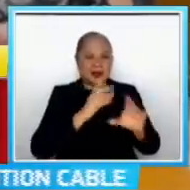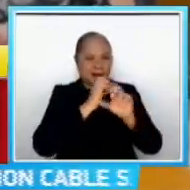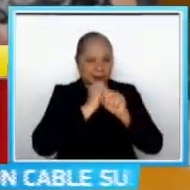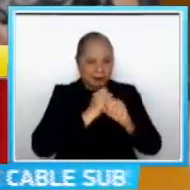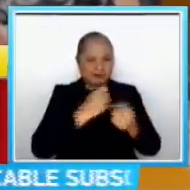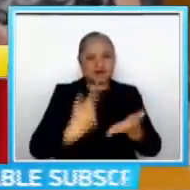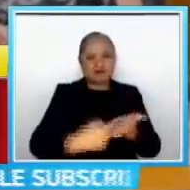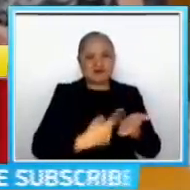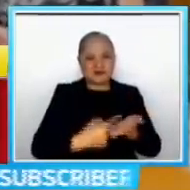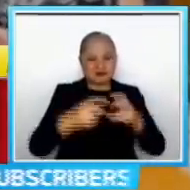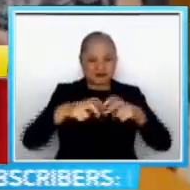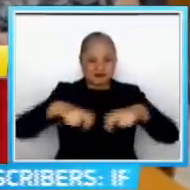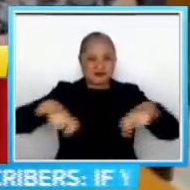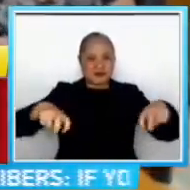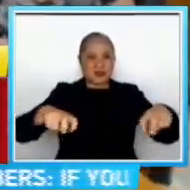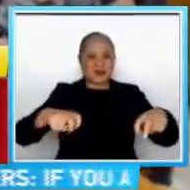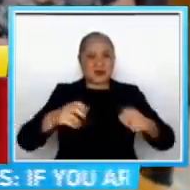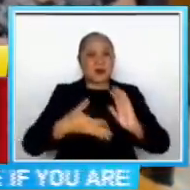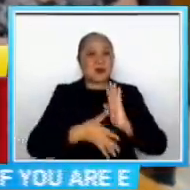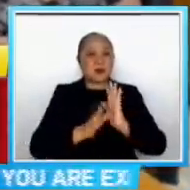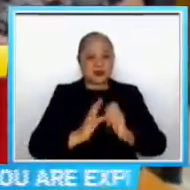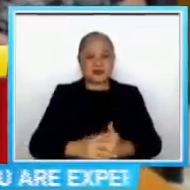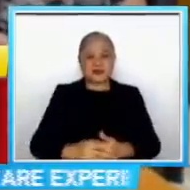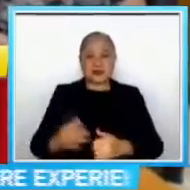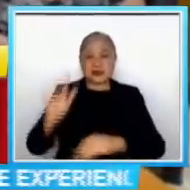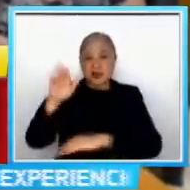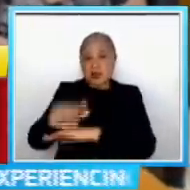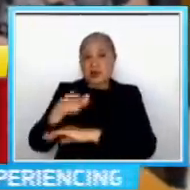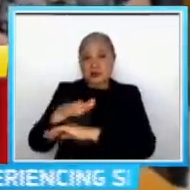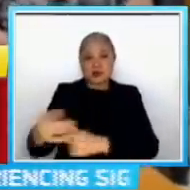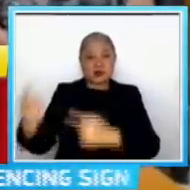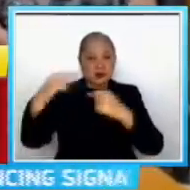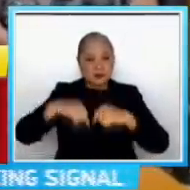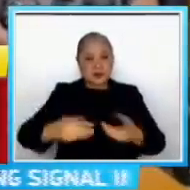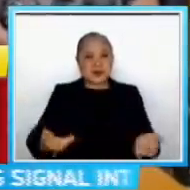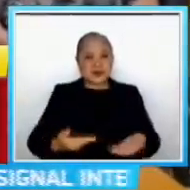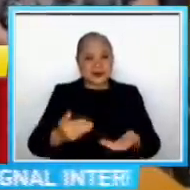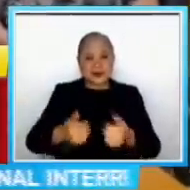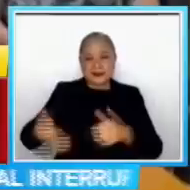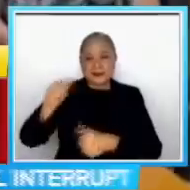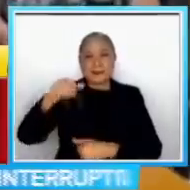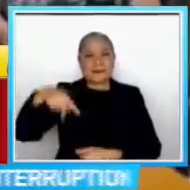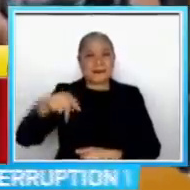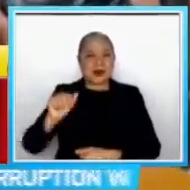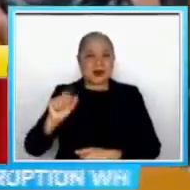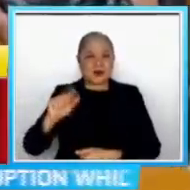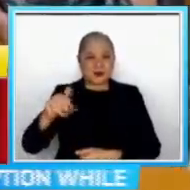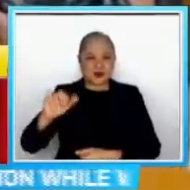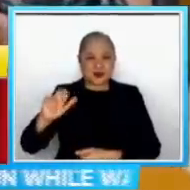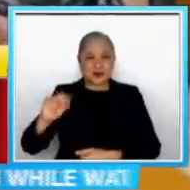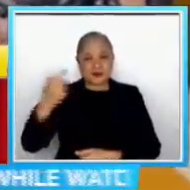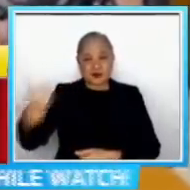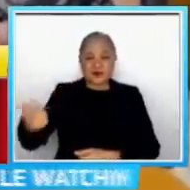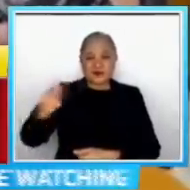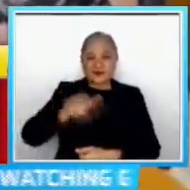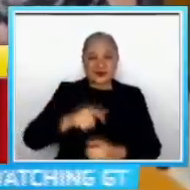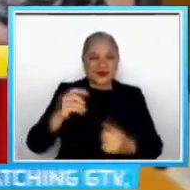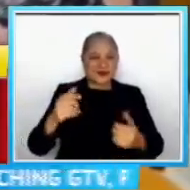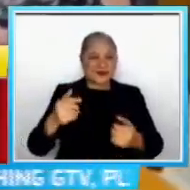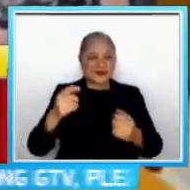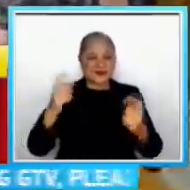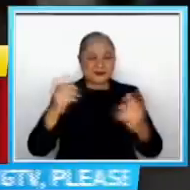unbank Ngayong hapon darating dito sa Comelec si Chair Pangarungan Para naman sa turnover ceremony ng Chairmanship